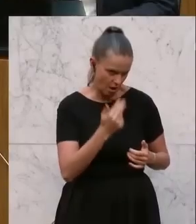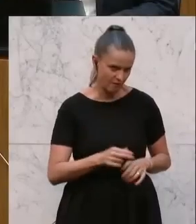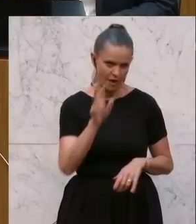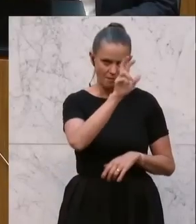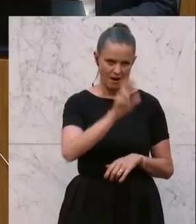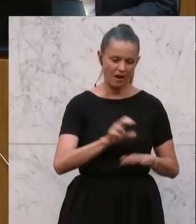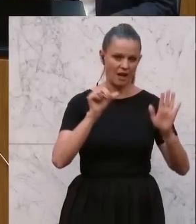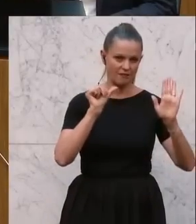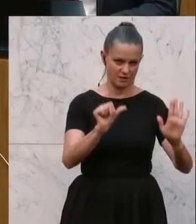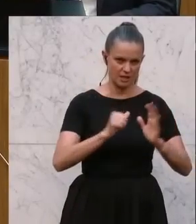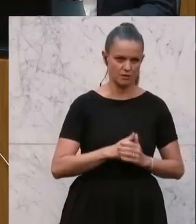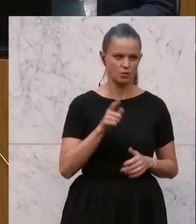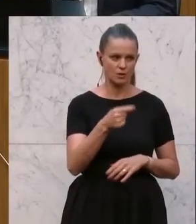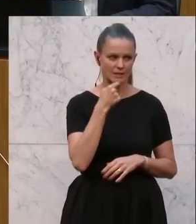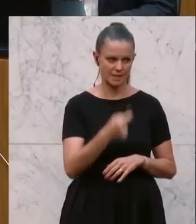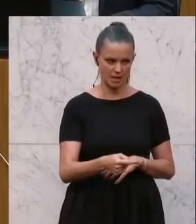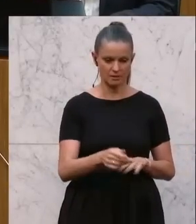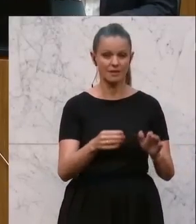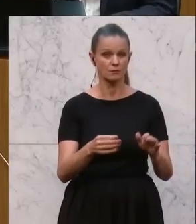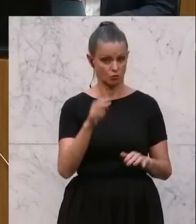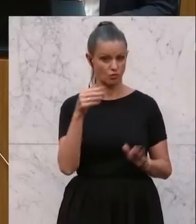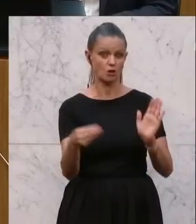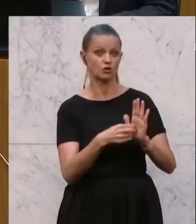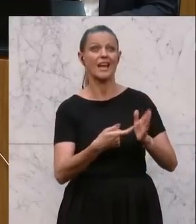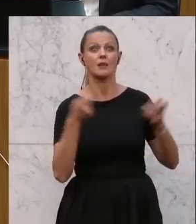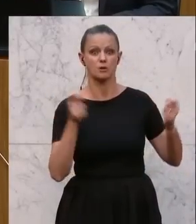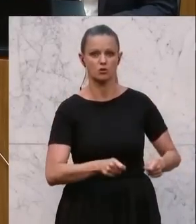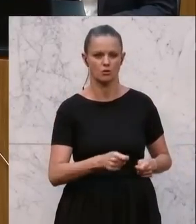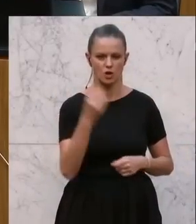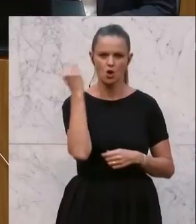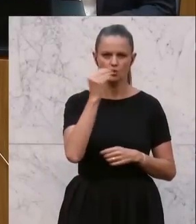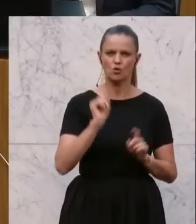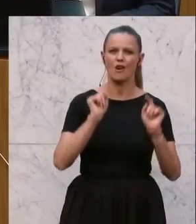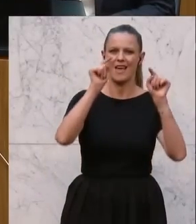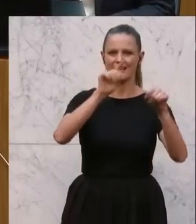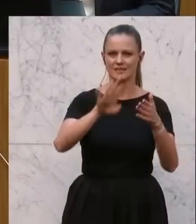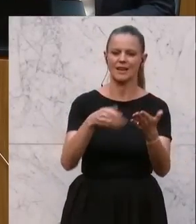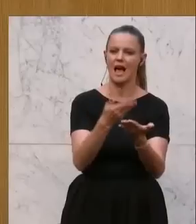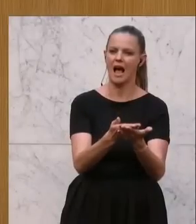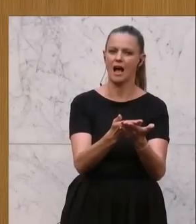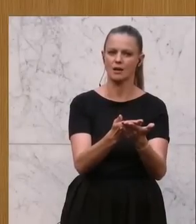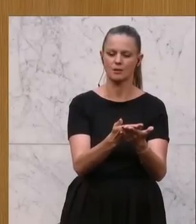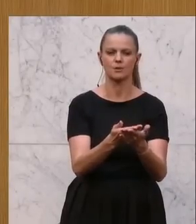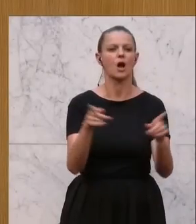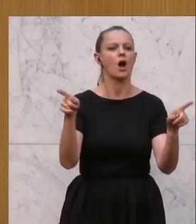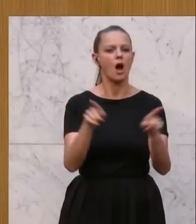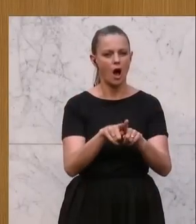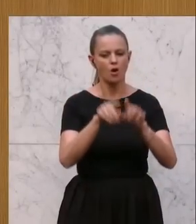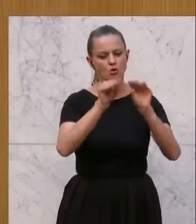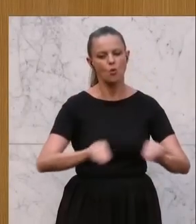Paragraf 6. Sie sagen bitte, da drinnen beschlossen, schulexterne Angebote einschließlich